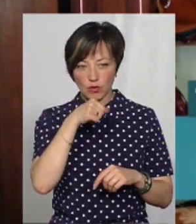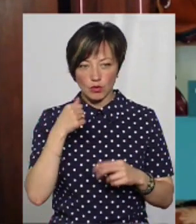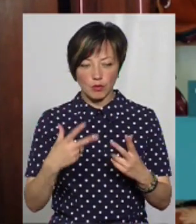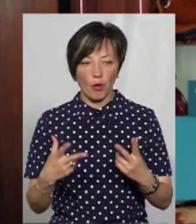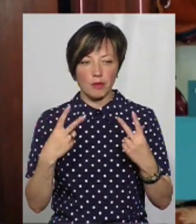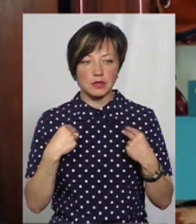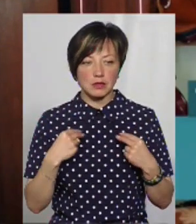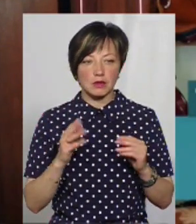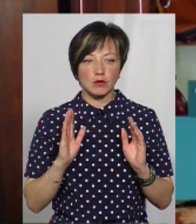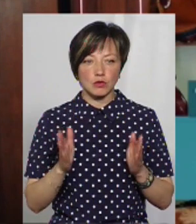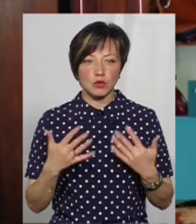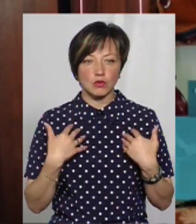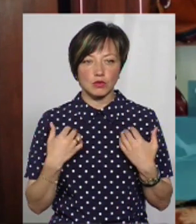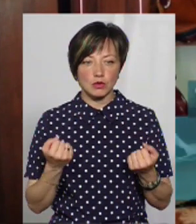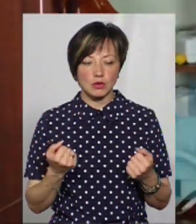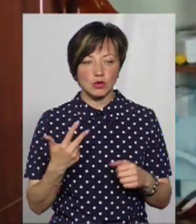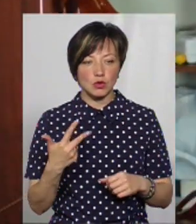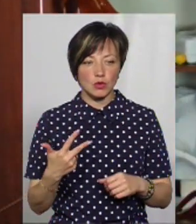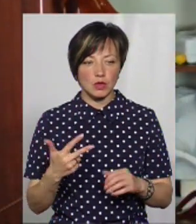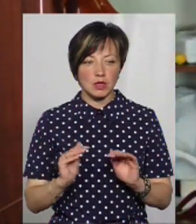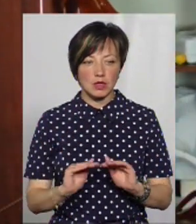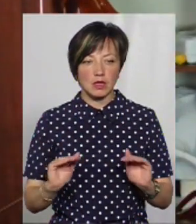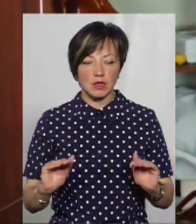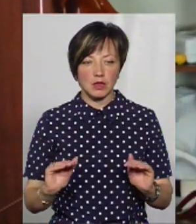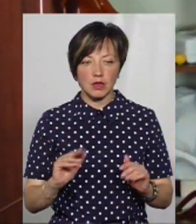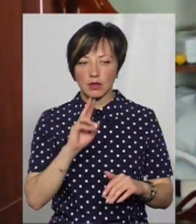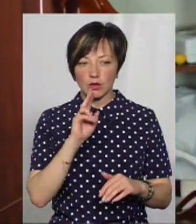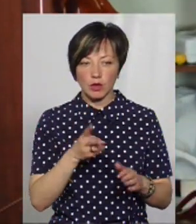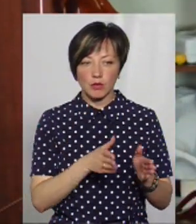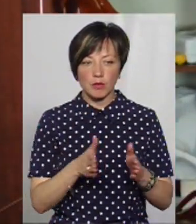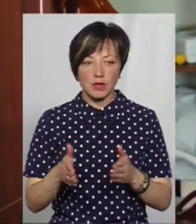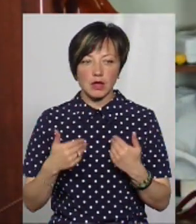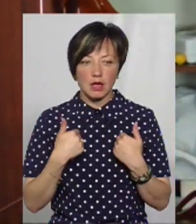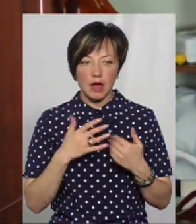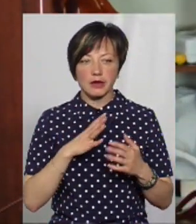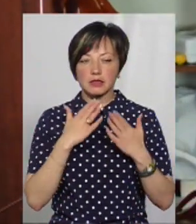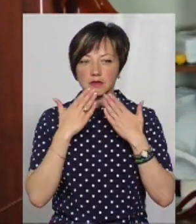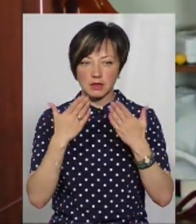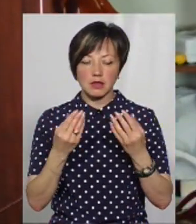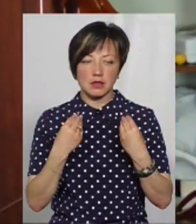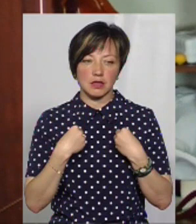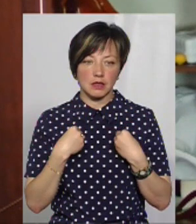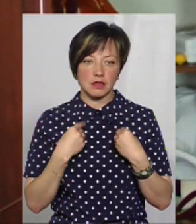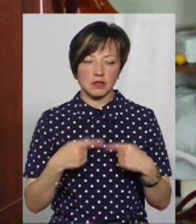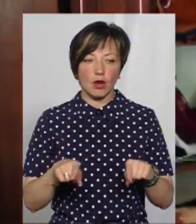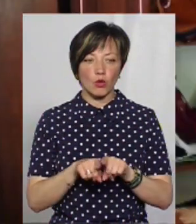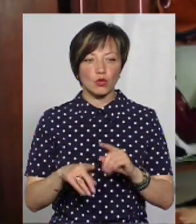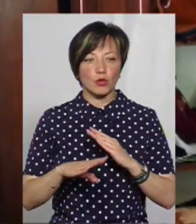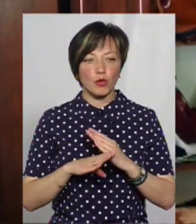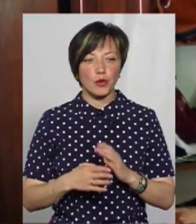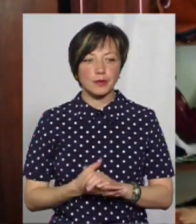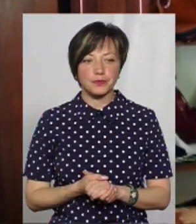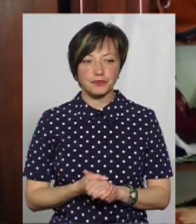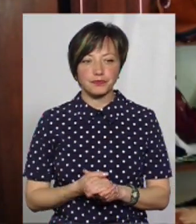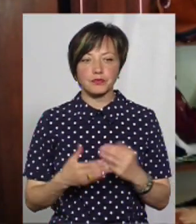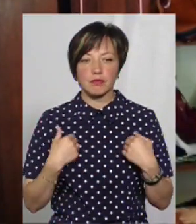пообіцяли, що будуть оздоровлюватись троє дітей. Другий рік попідряд я зверталась і вони нам дали таку допомогу. Так